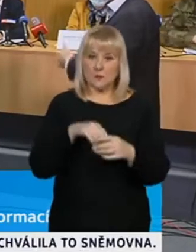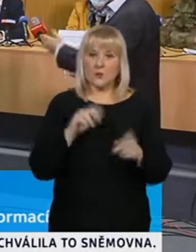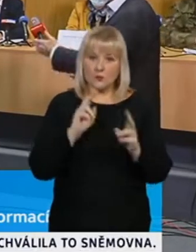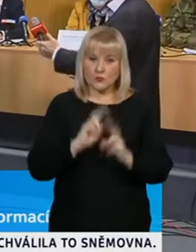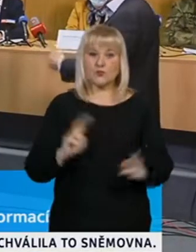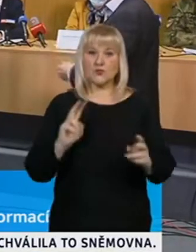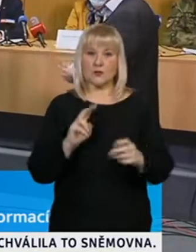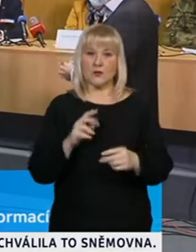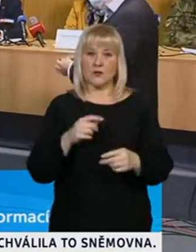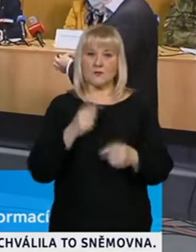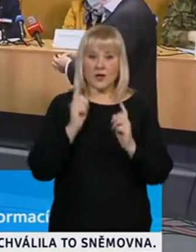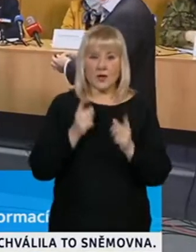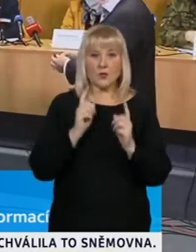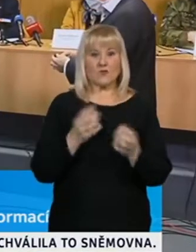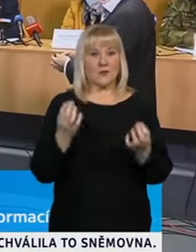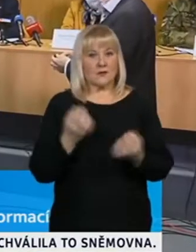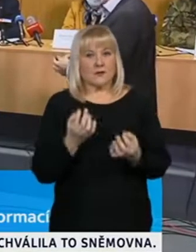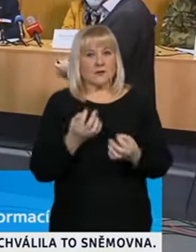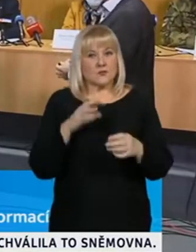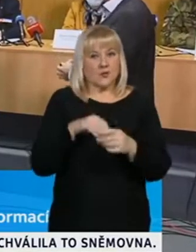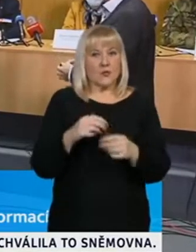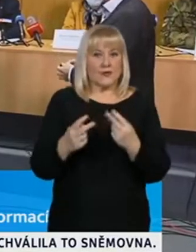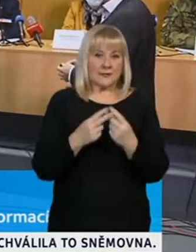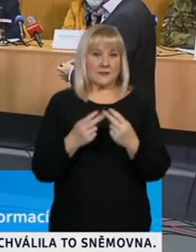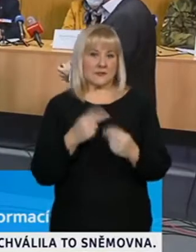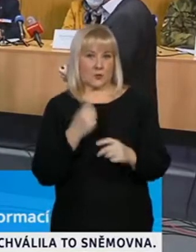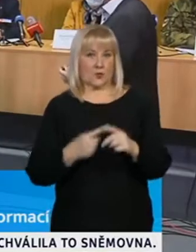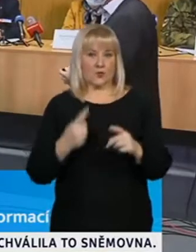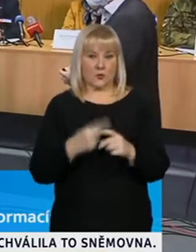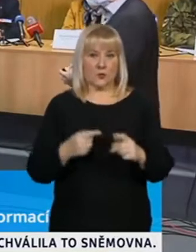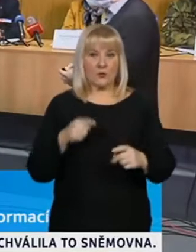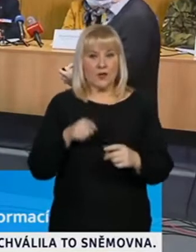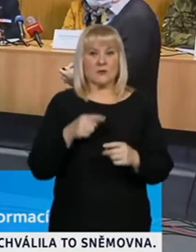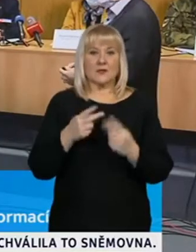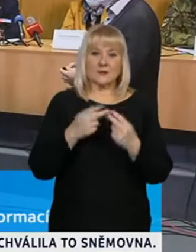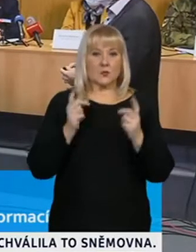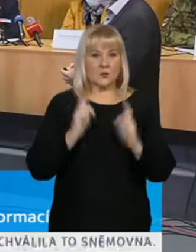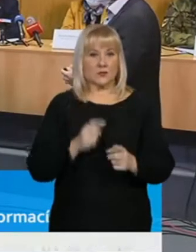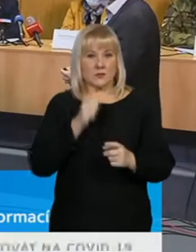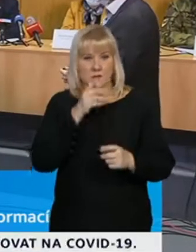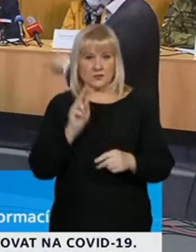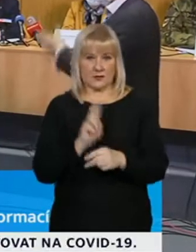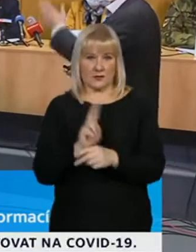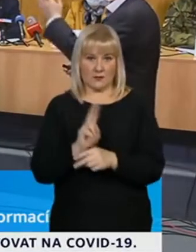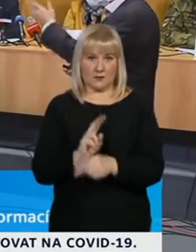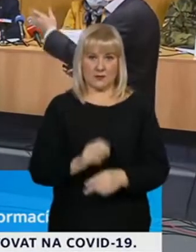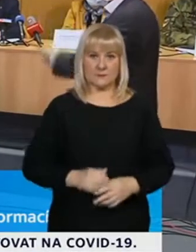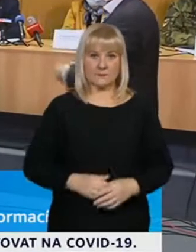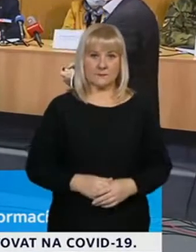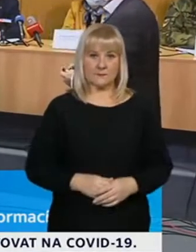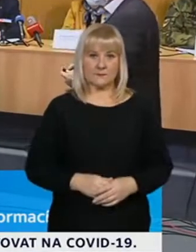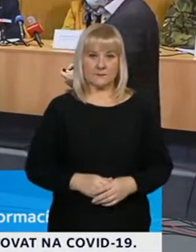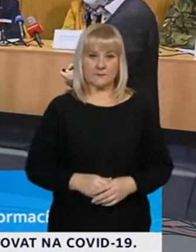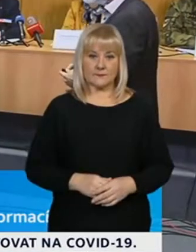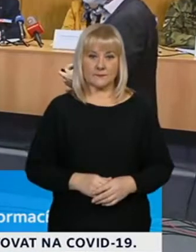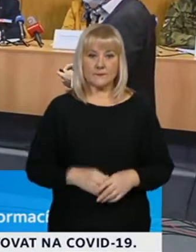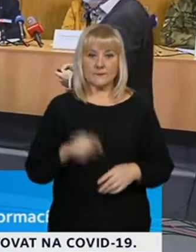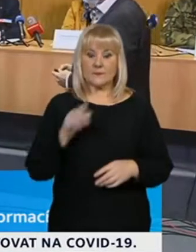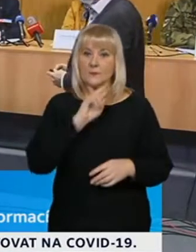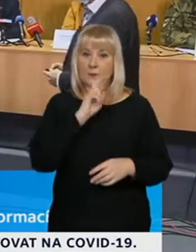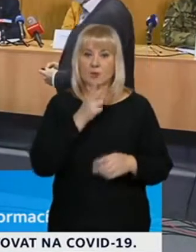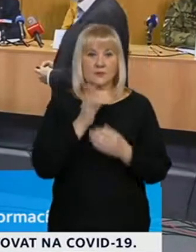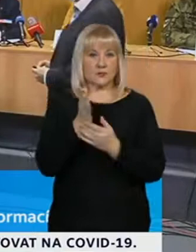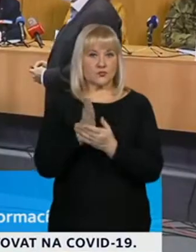že v ní jsou skrytá nějaká potenciální rizika, která musí být denně sledována. V té modré